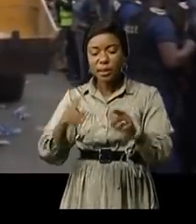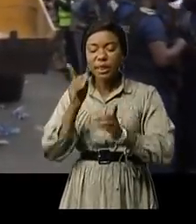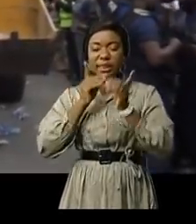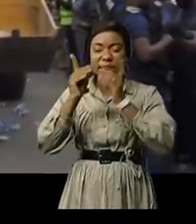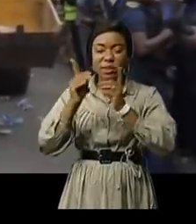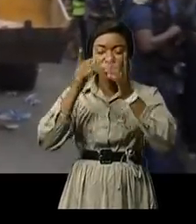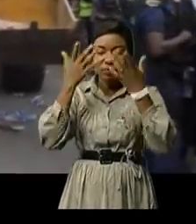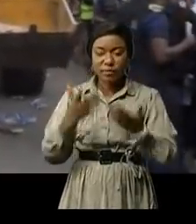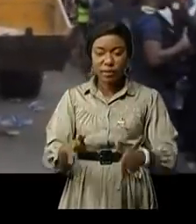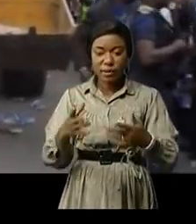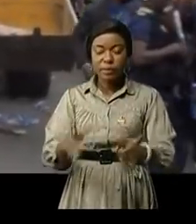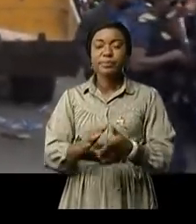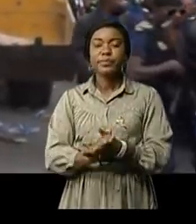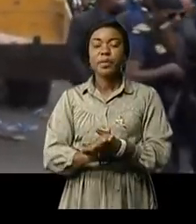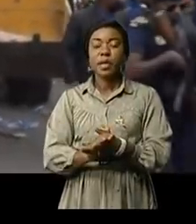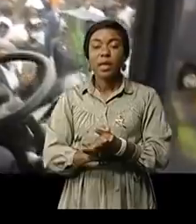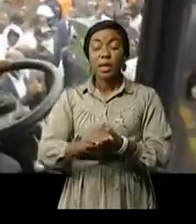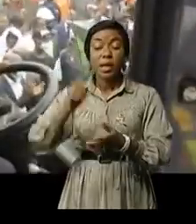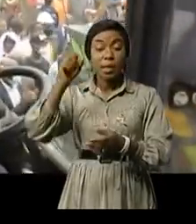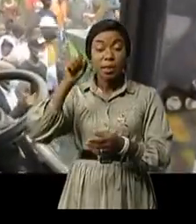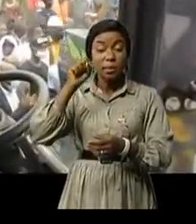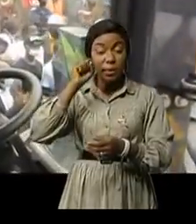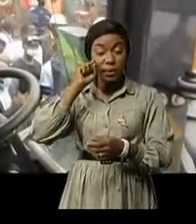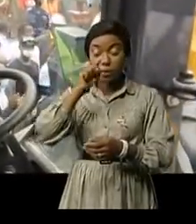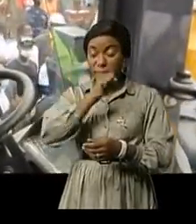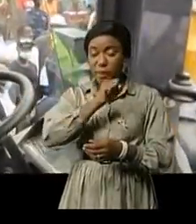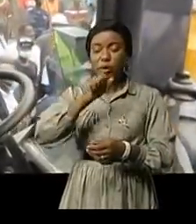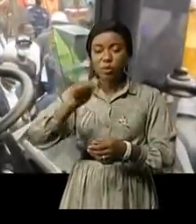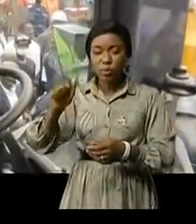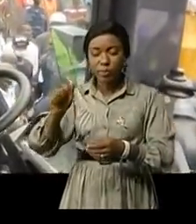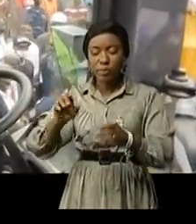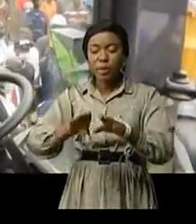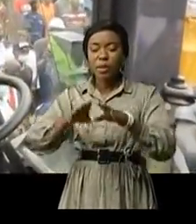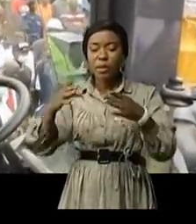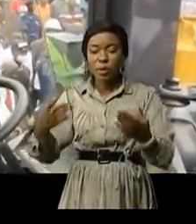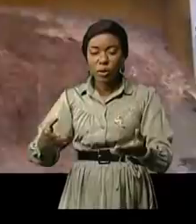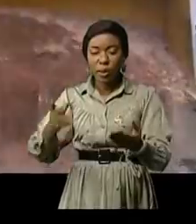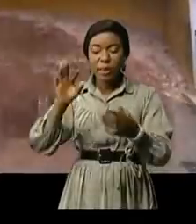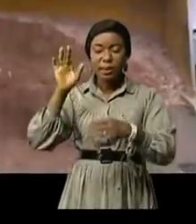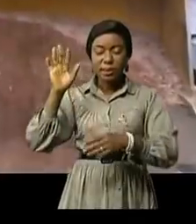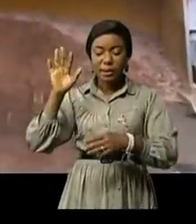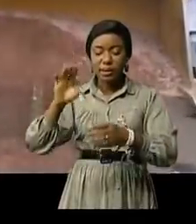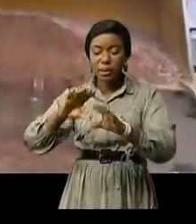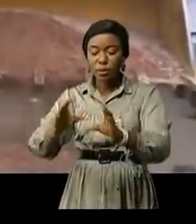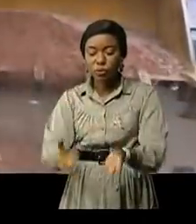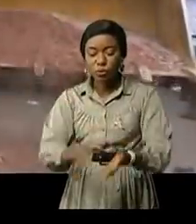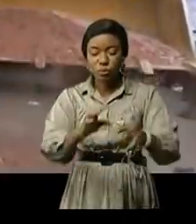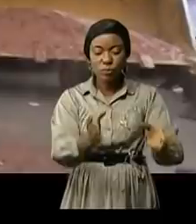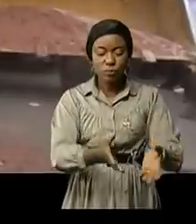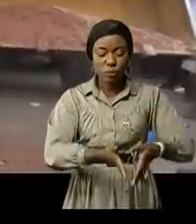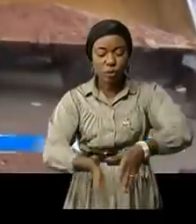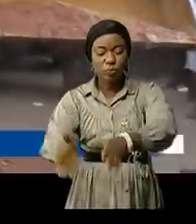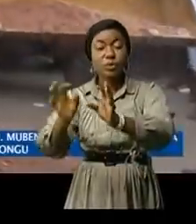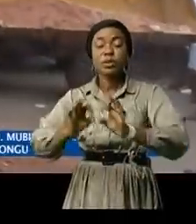le chef de l'exécutif national, Jean-Michel Samaloukonde Kiengé, a lancé le projet Kinshasa Zéro Trou qui vise, entre autres, à